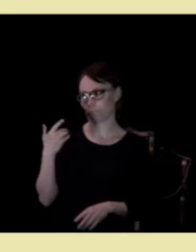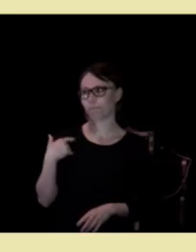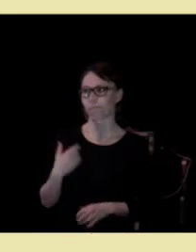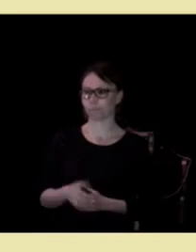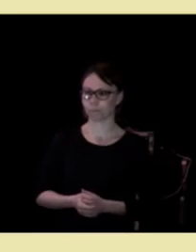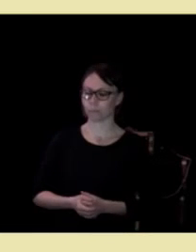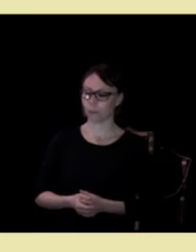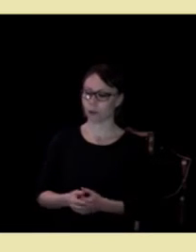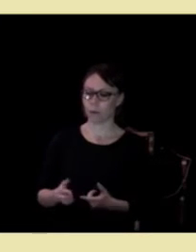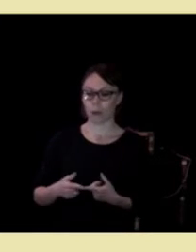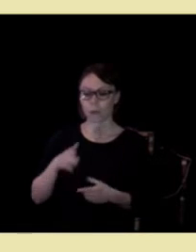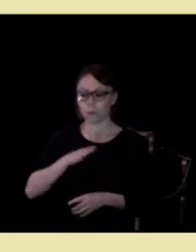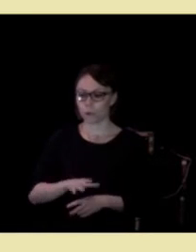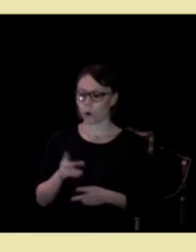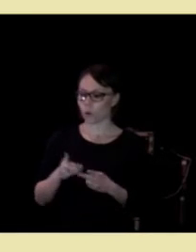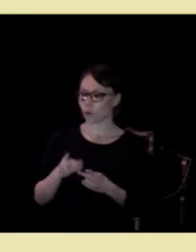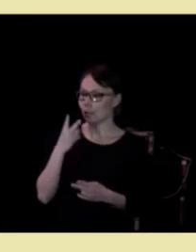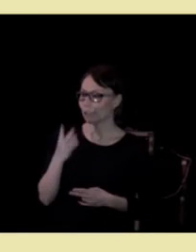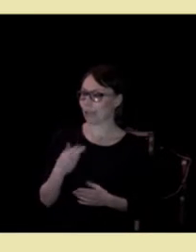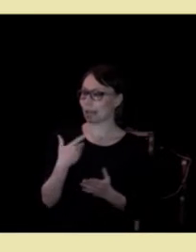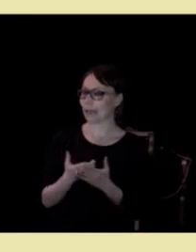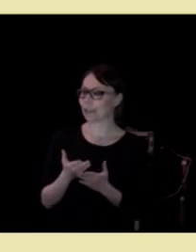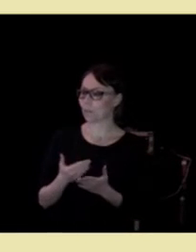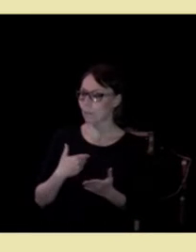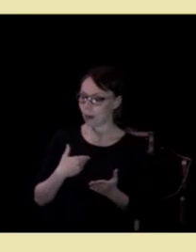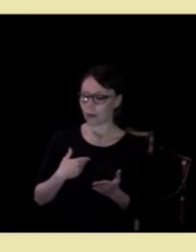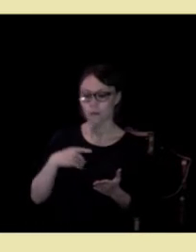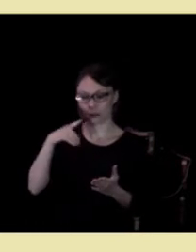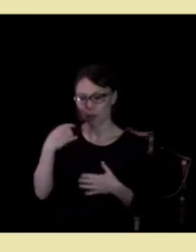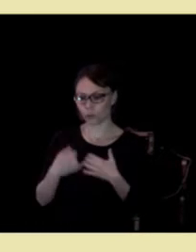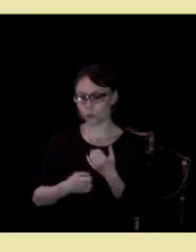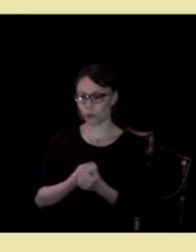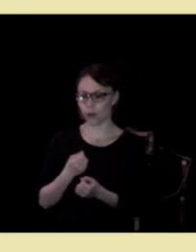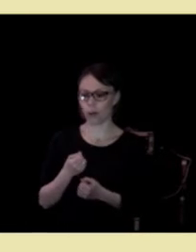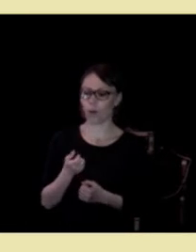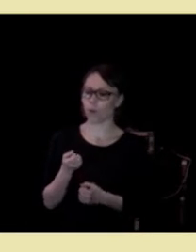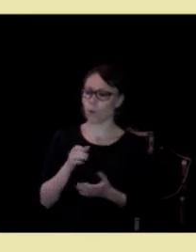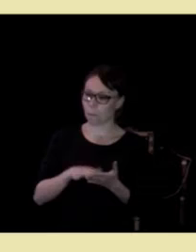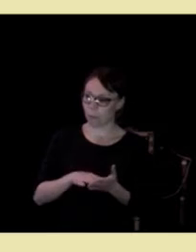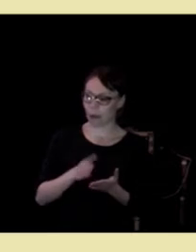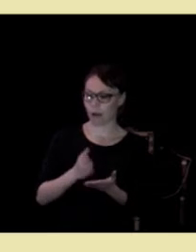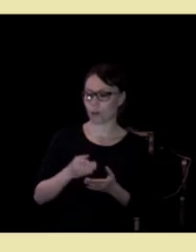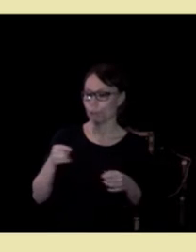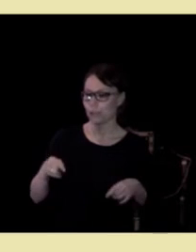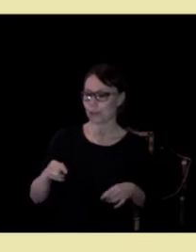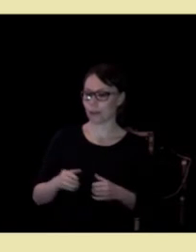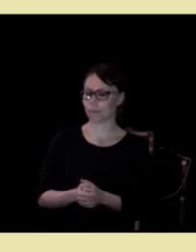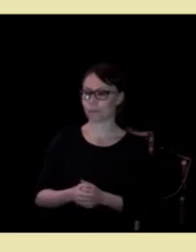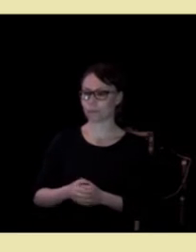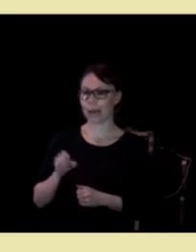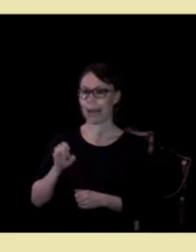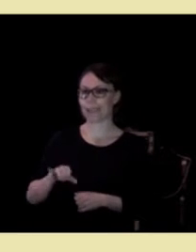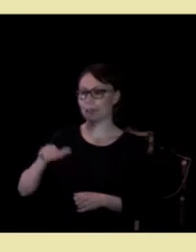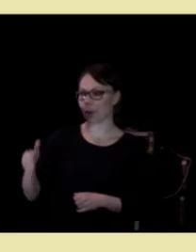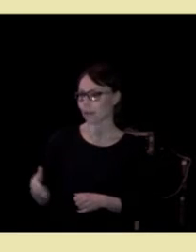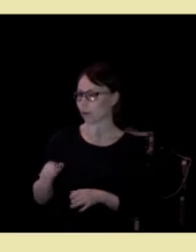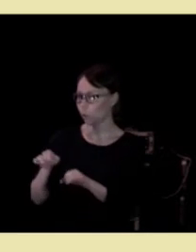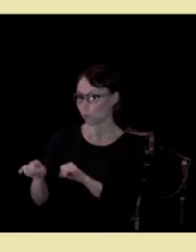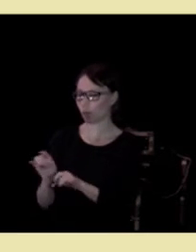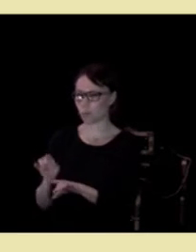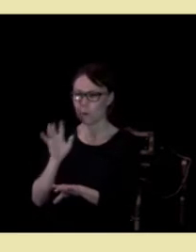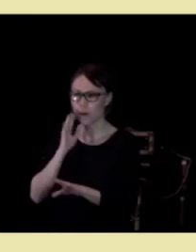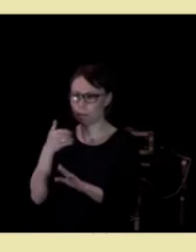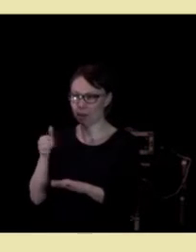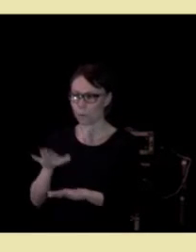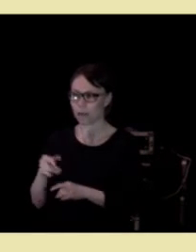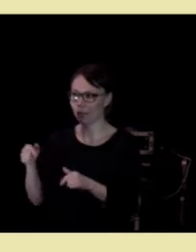Men så har jeg heldigvis også sett eksempler på at den klarer å gjøre noe med det. Eidsbergs kommune som dere kommer til å høre om mer i dag